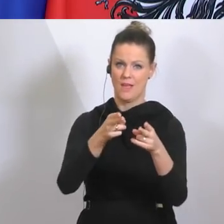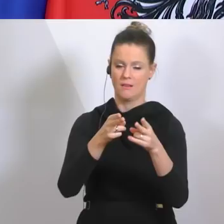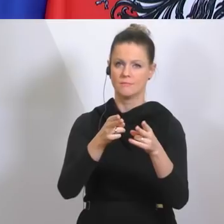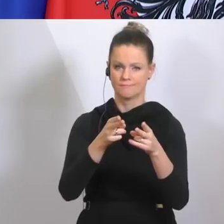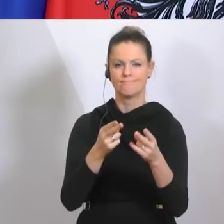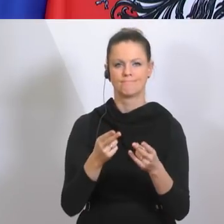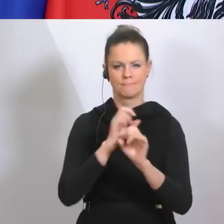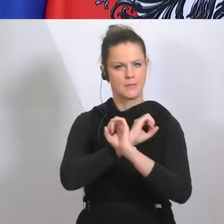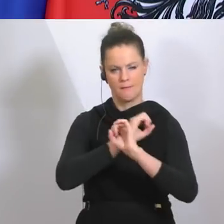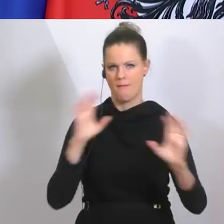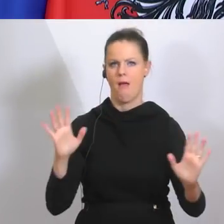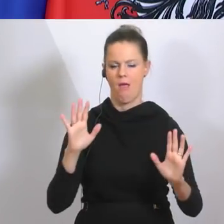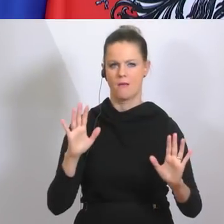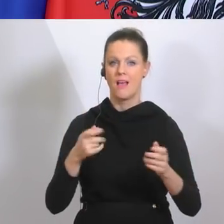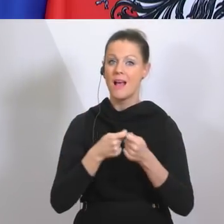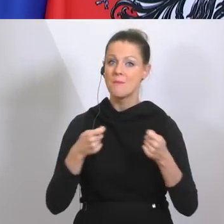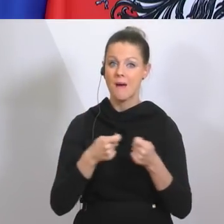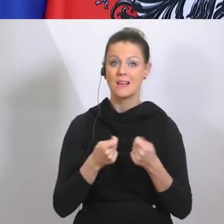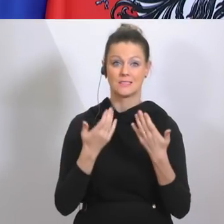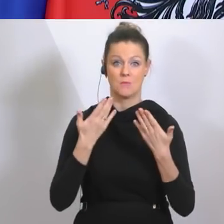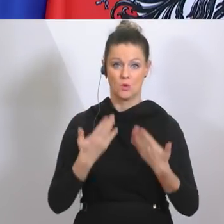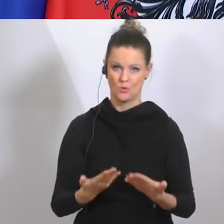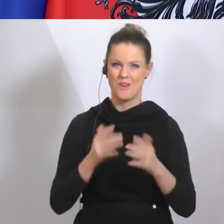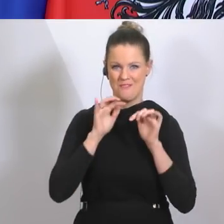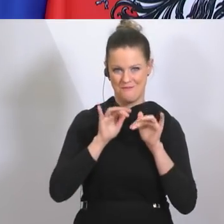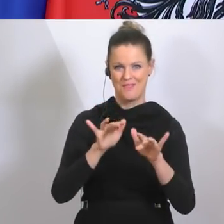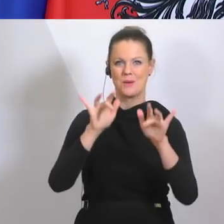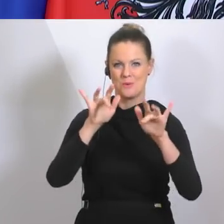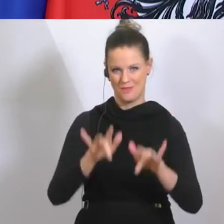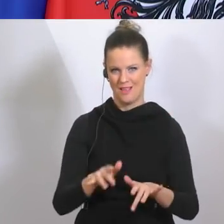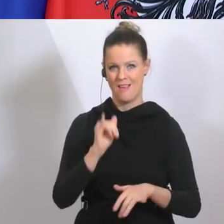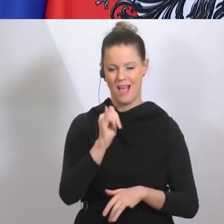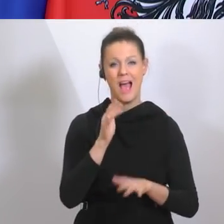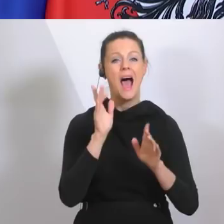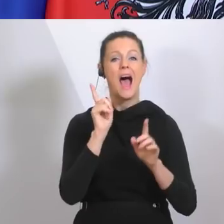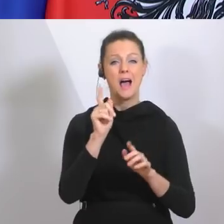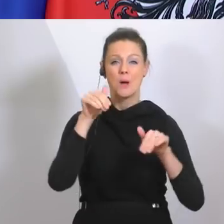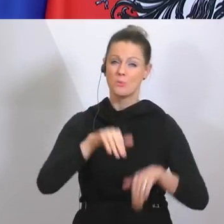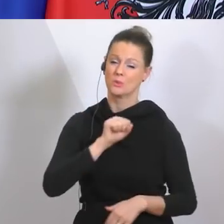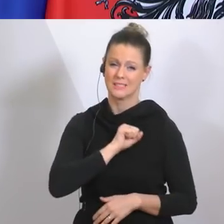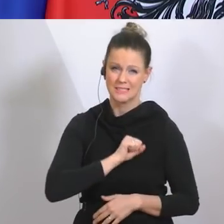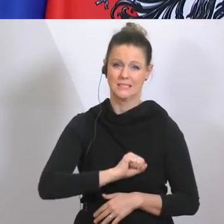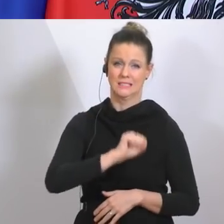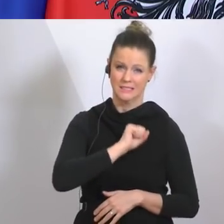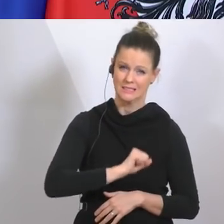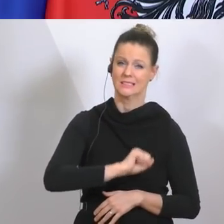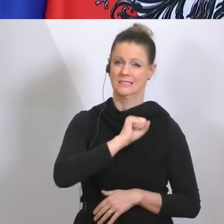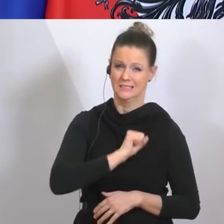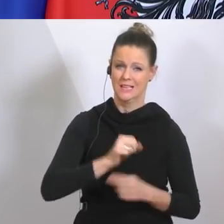eindeutige. Die Maßnahmen, die wir setzen, die wirken, aber wir müssen durchhalten. Wir haben uns daher in der